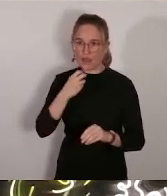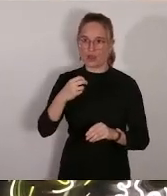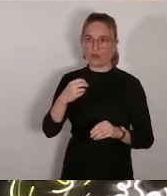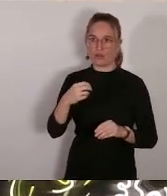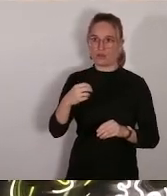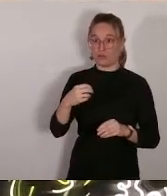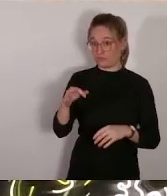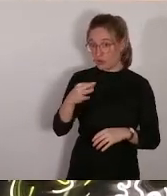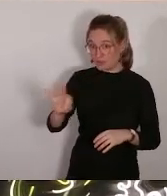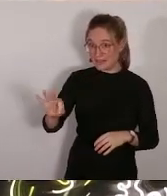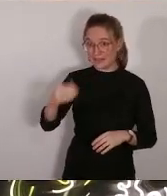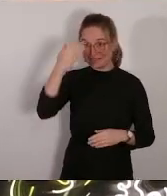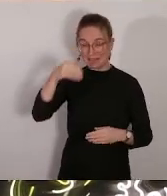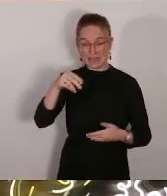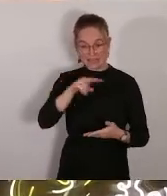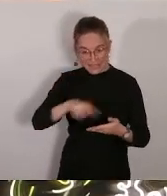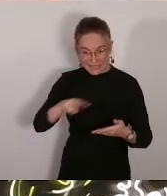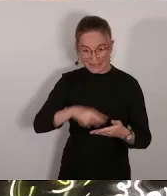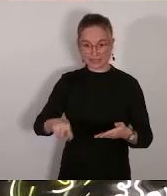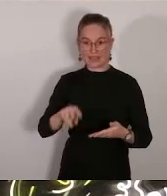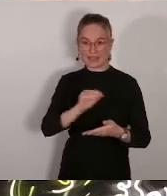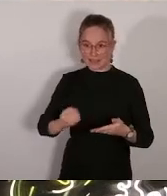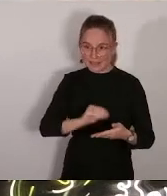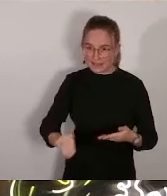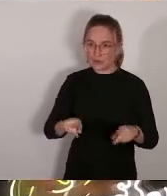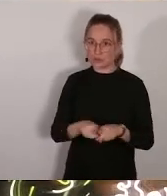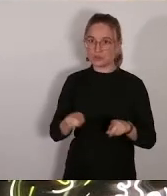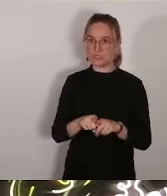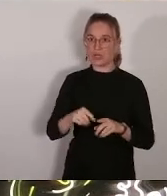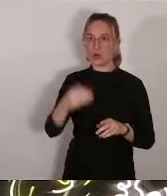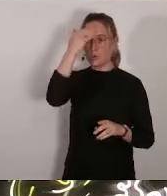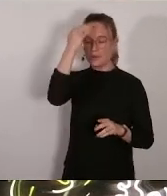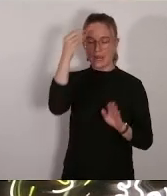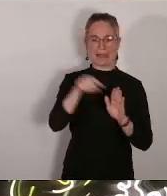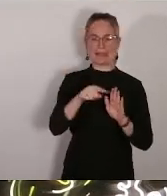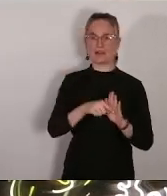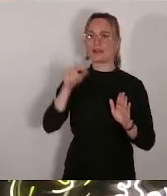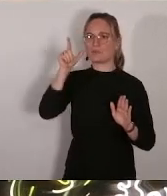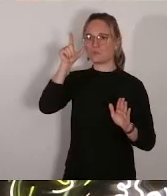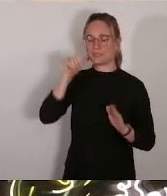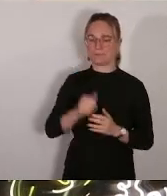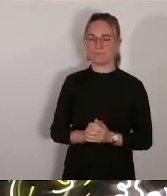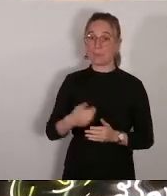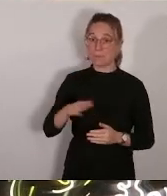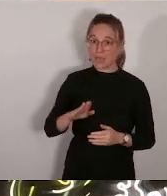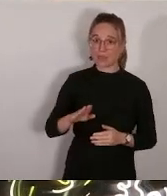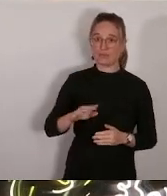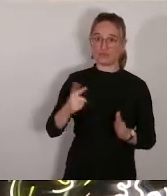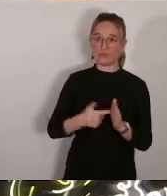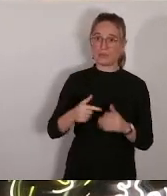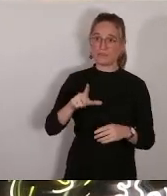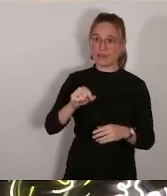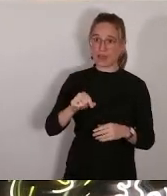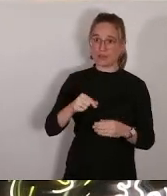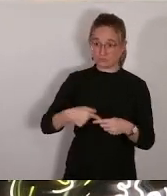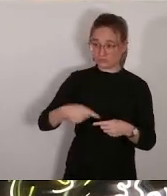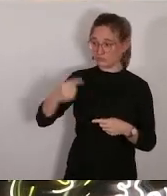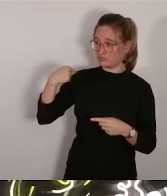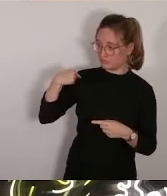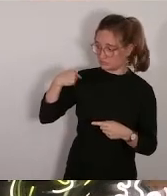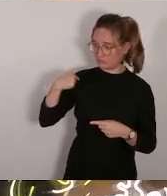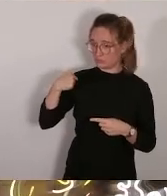républicaines nous soulignons néanmoins la non maîtrise d'un dossier engagé en 2020 et toujours en cours en 2024